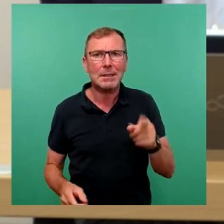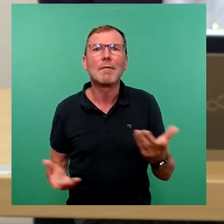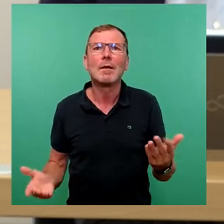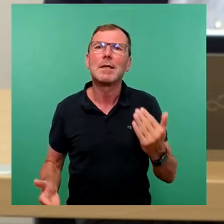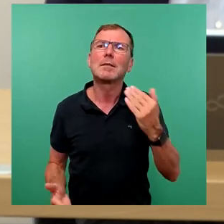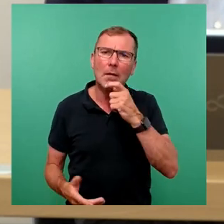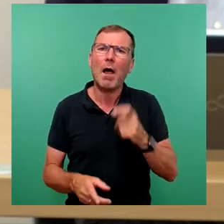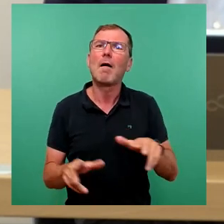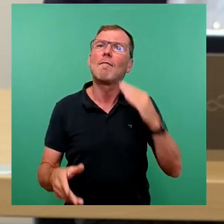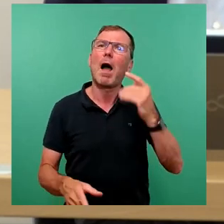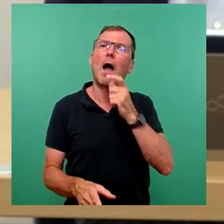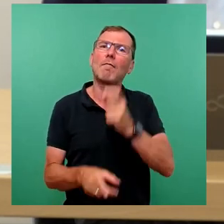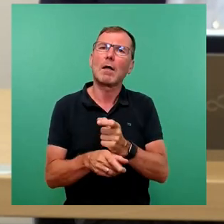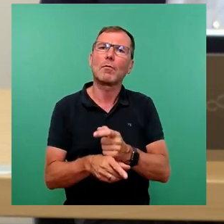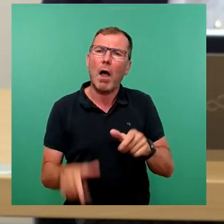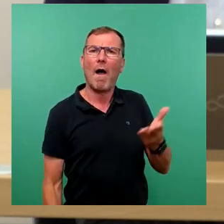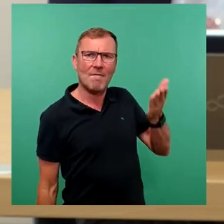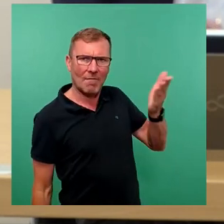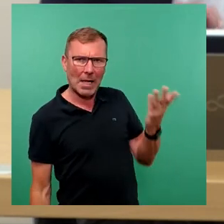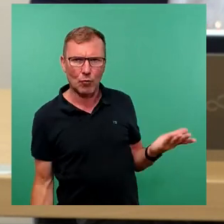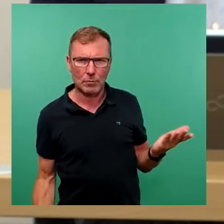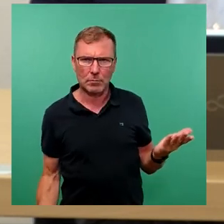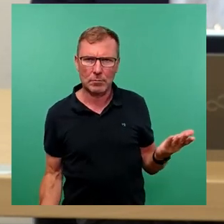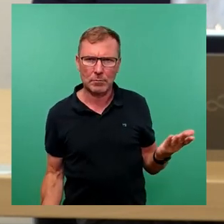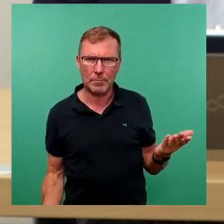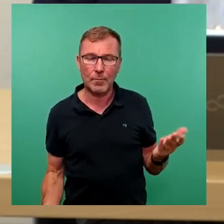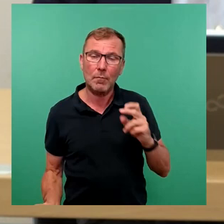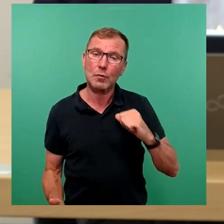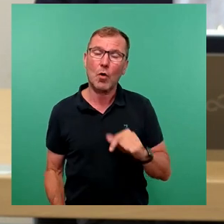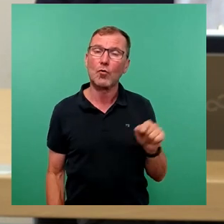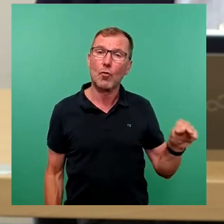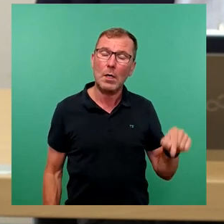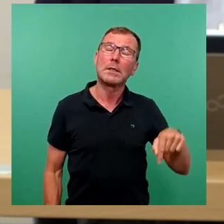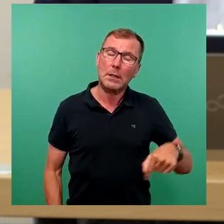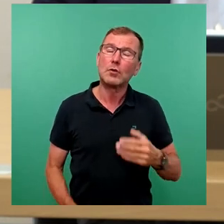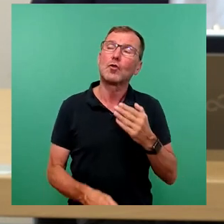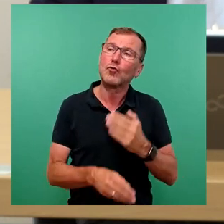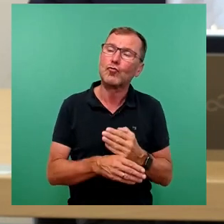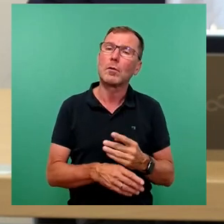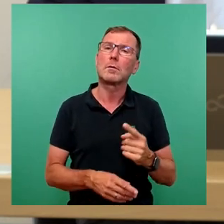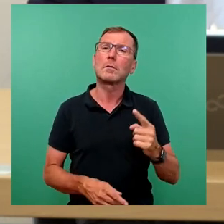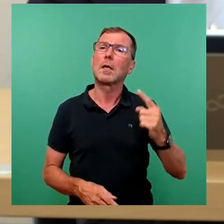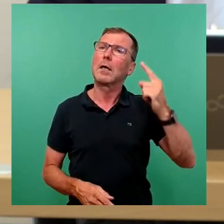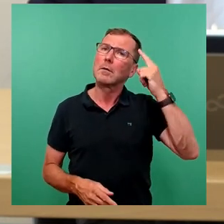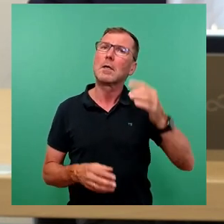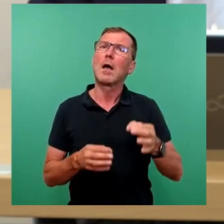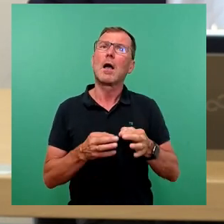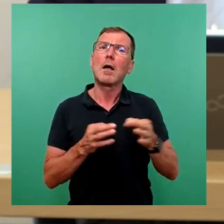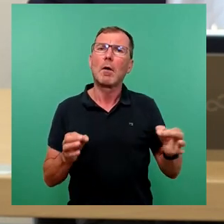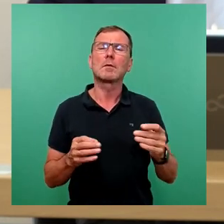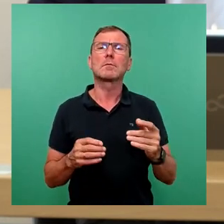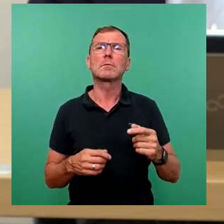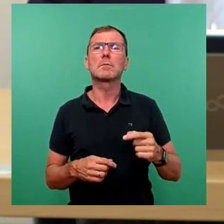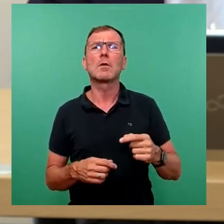Verwaltung die Verantwortung dafür. Und das versuchen die Kolleginnen und Kollegen schon mit entsprechender Inbrunst und